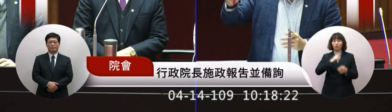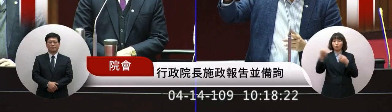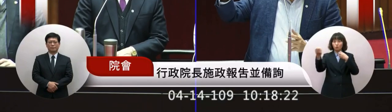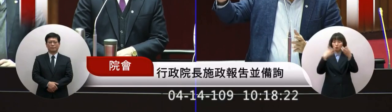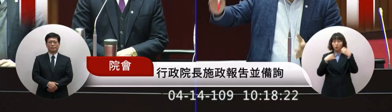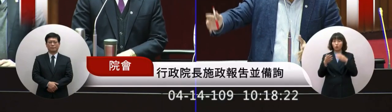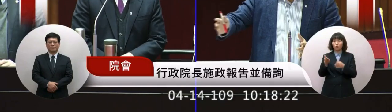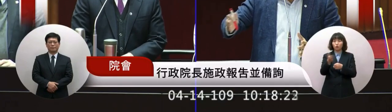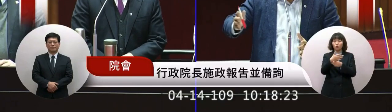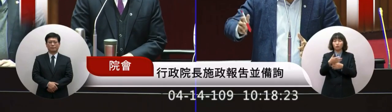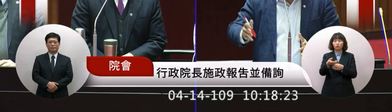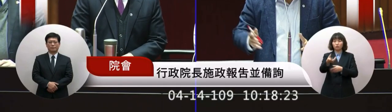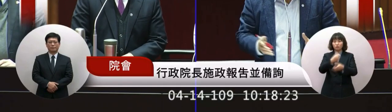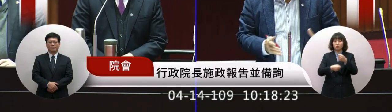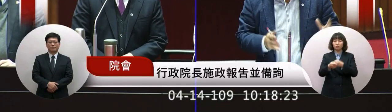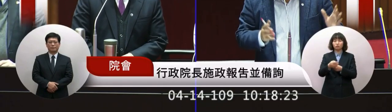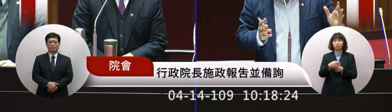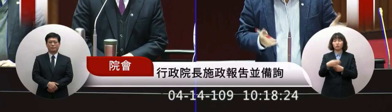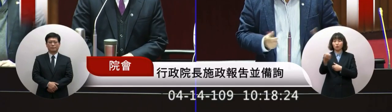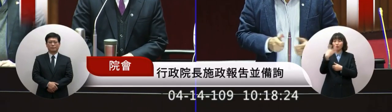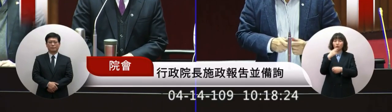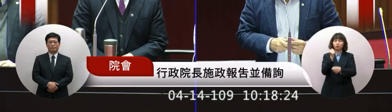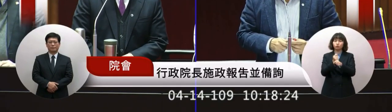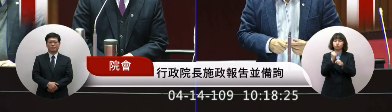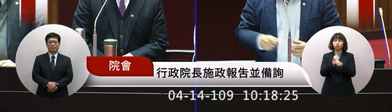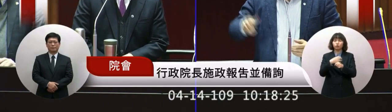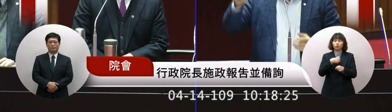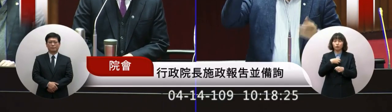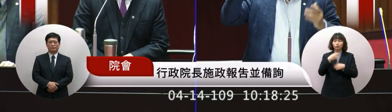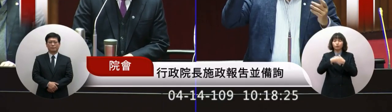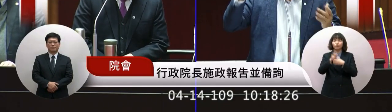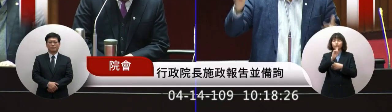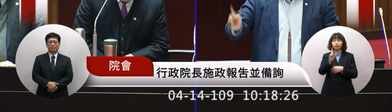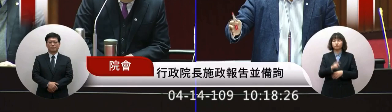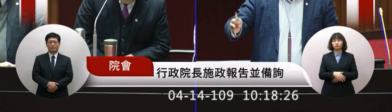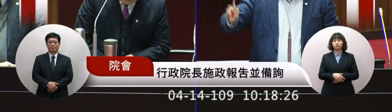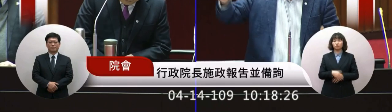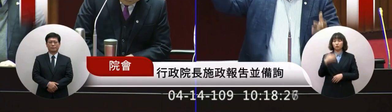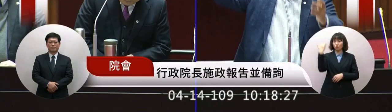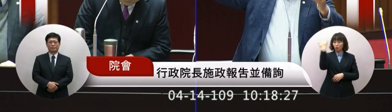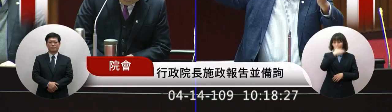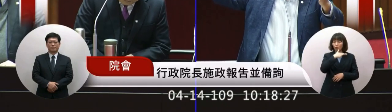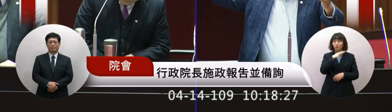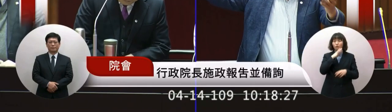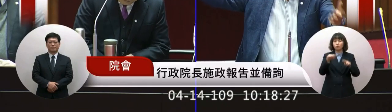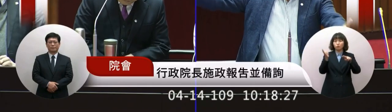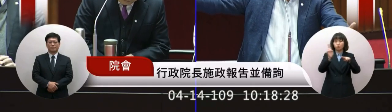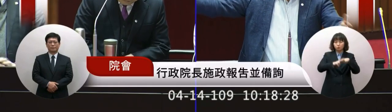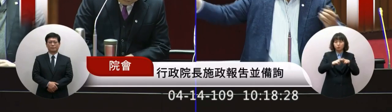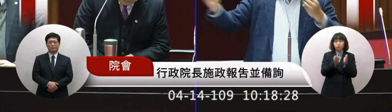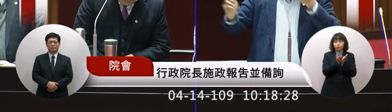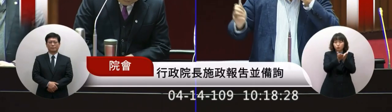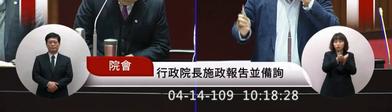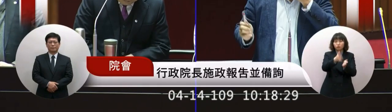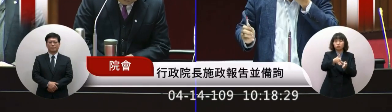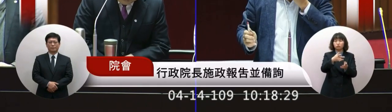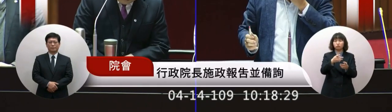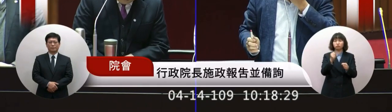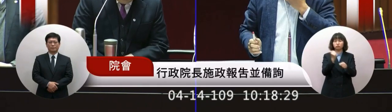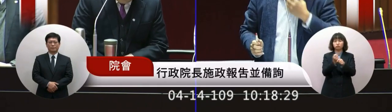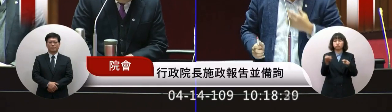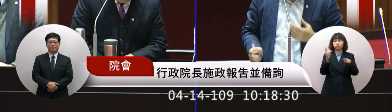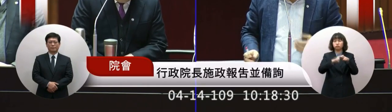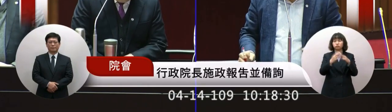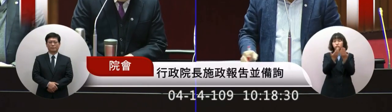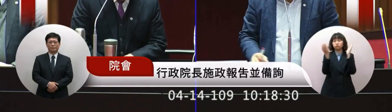到了一些漁民的很辛苦他就是說啊沒錢沒錢跟我們關在買頭是在關